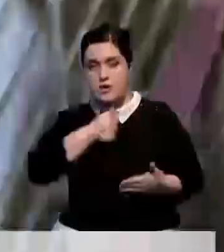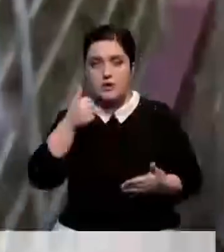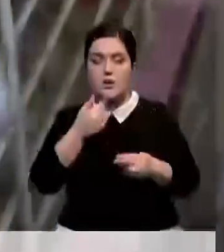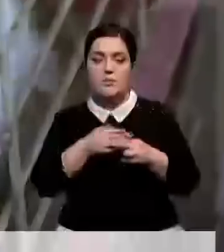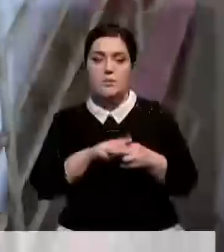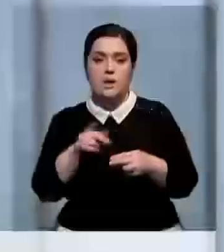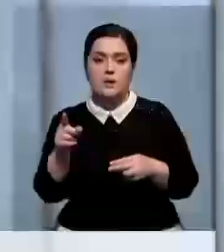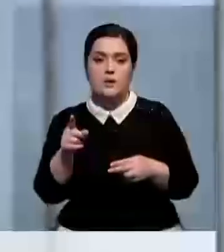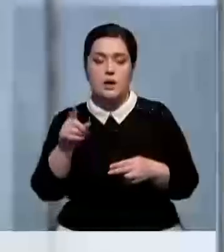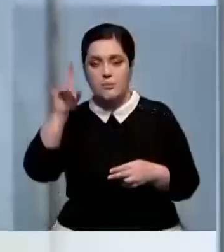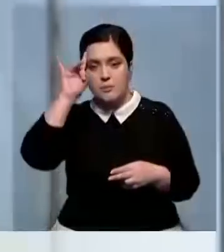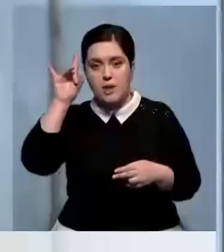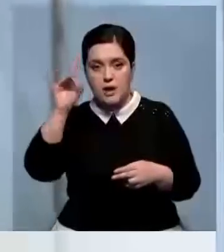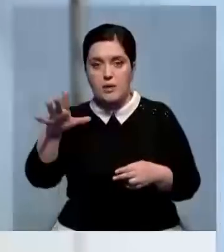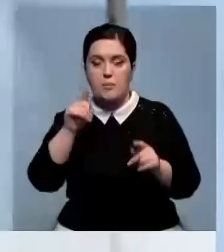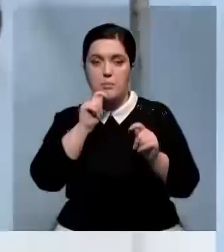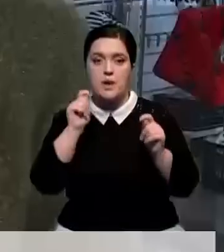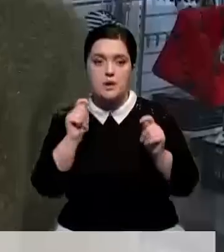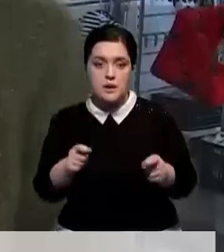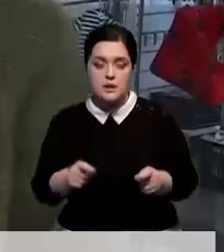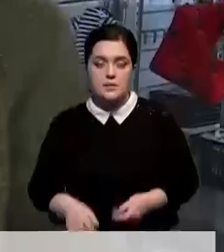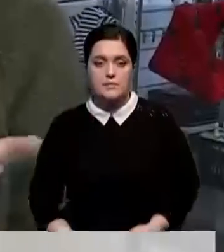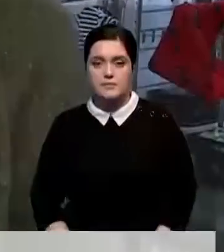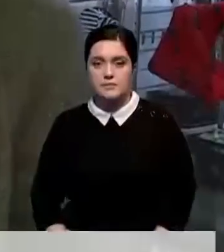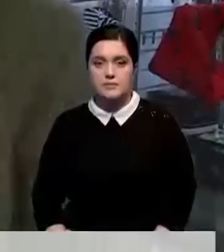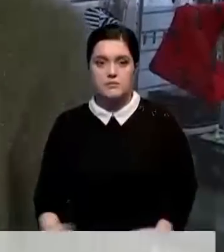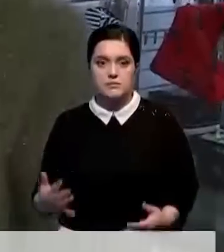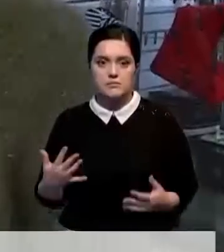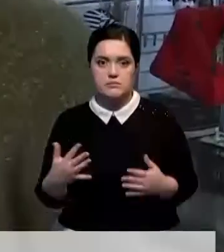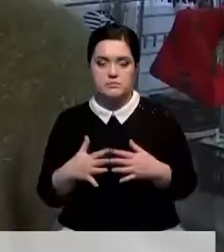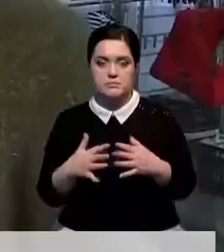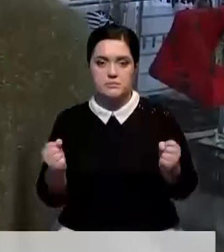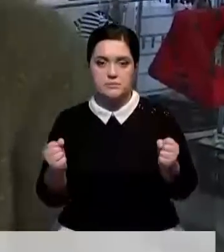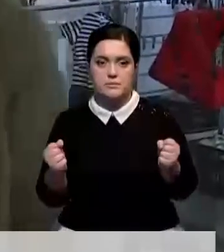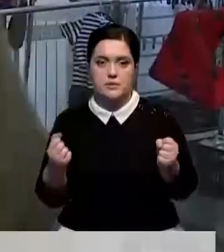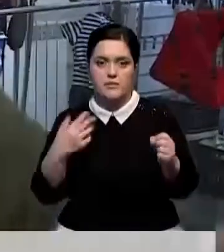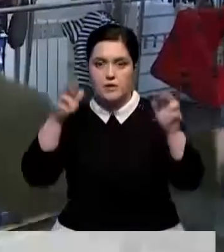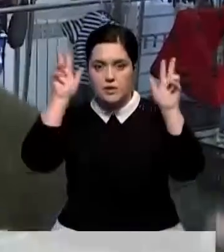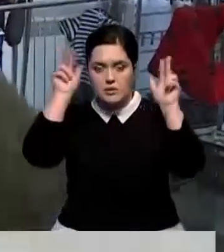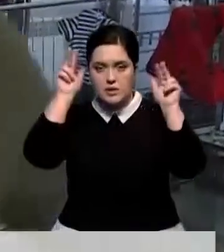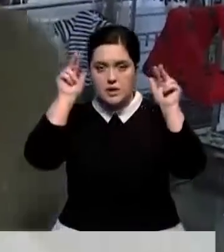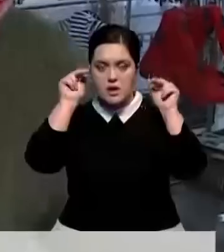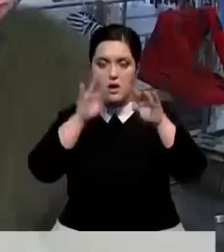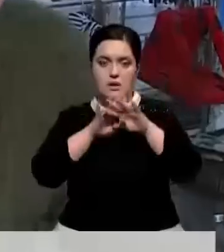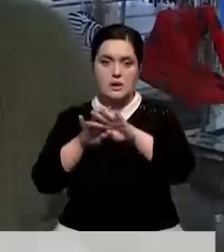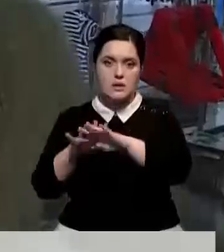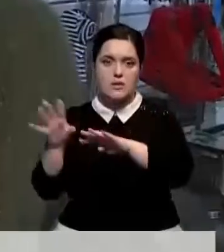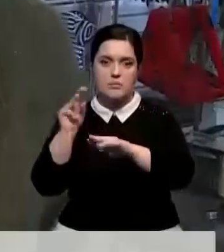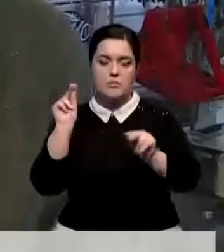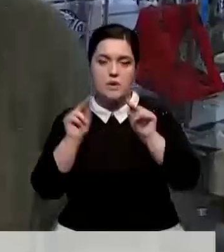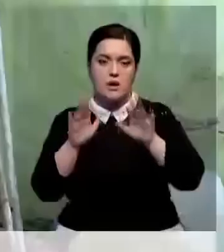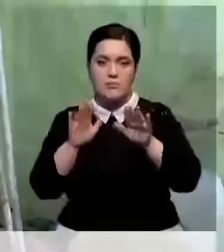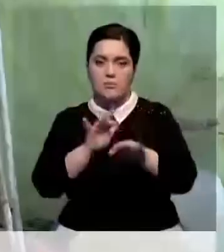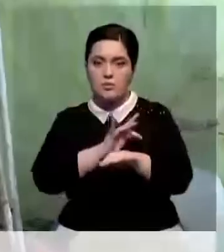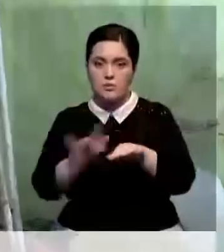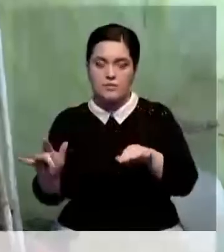и один из самых популярных подарков. Все разобрали. У меня все-все-все было в клетках кроликов. И клетки сами разобрали для